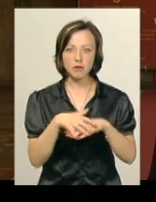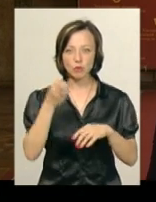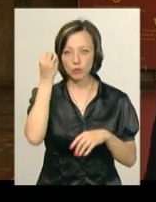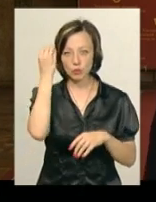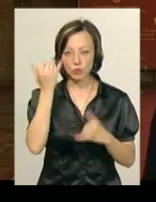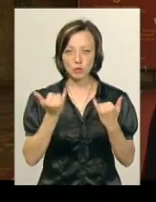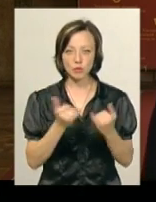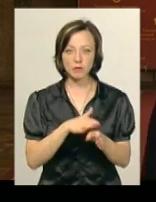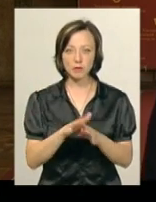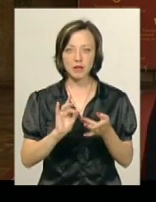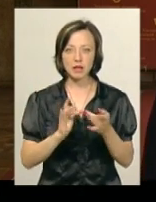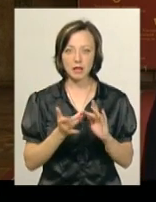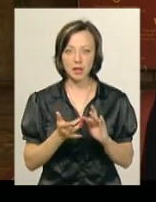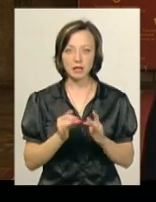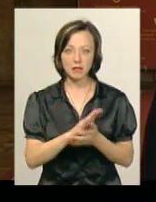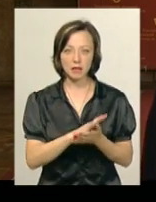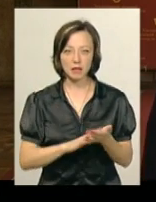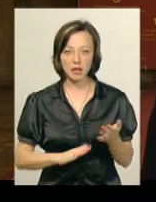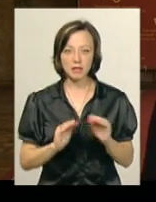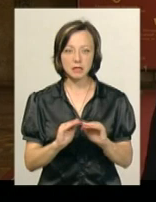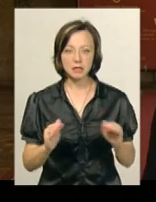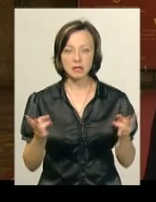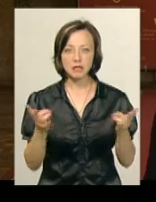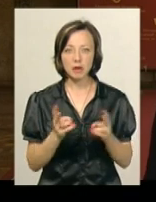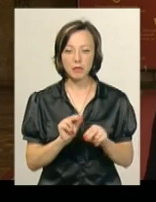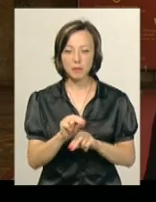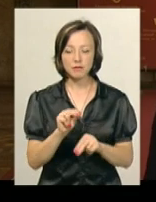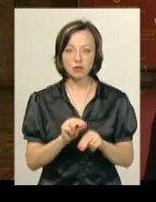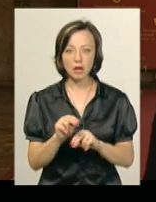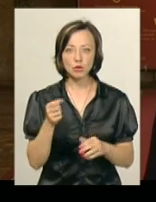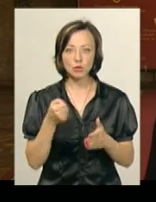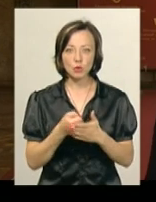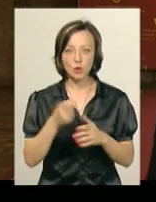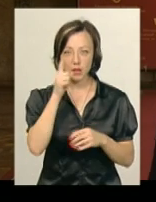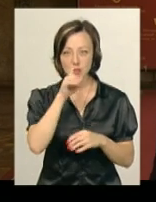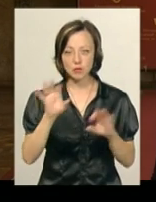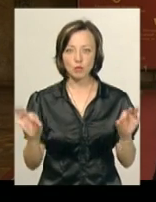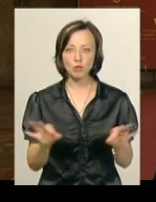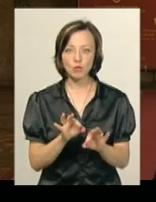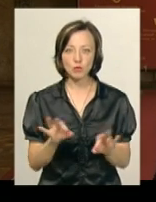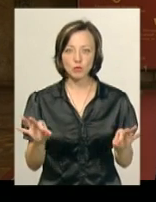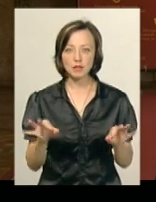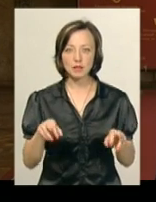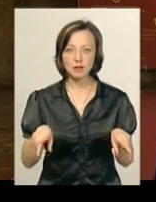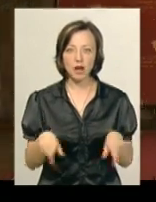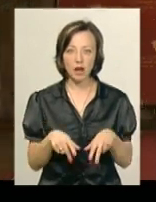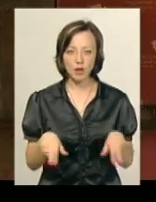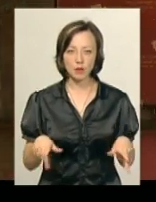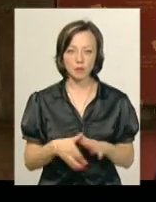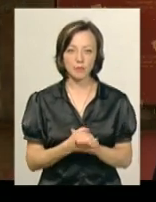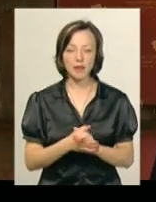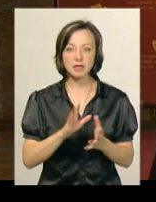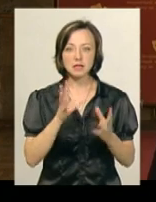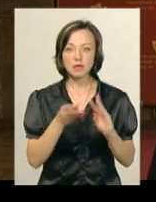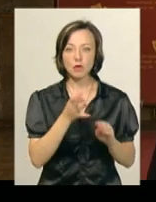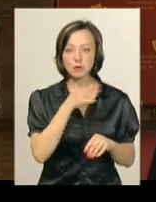яка сьогодні відбувається, інтернеті і так далі. Дітей треба приучати і до класичної музики, до класичного танцю. Загалом